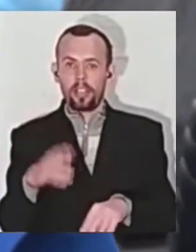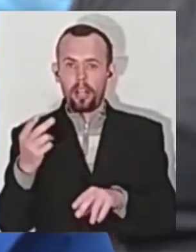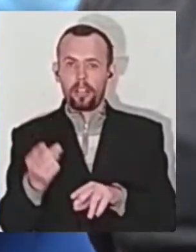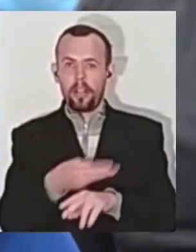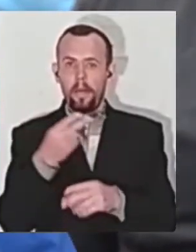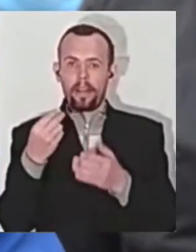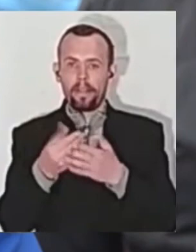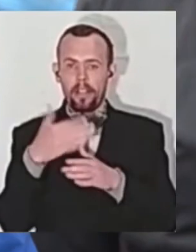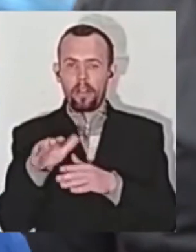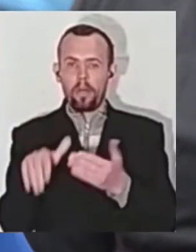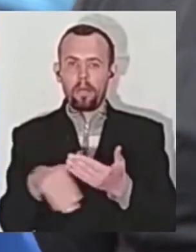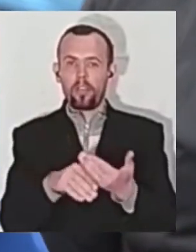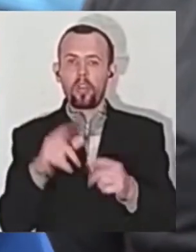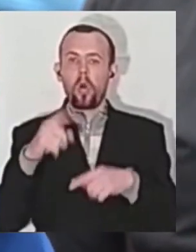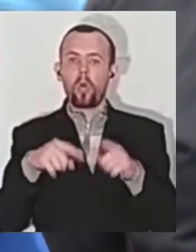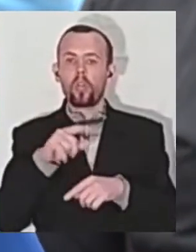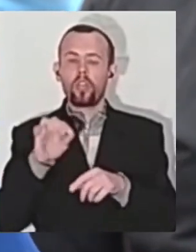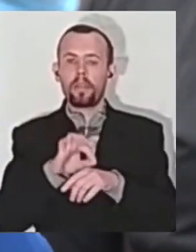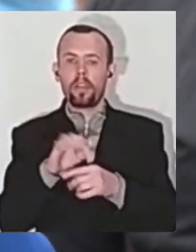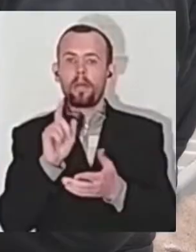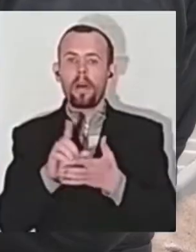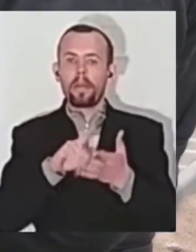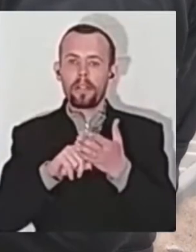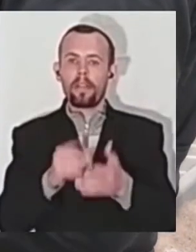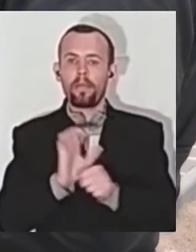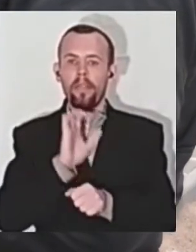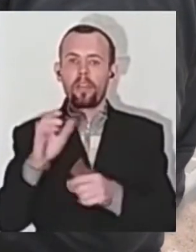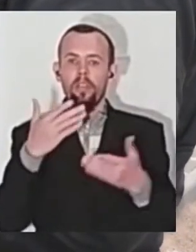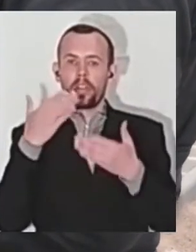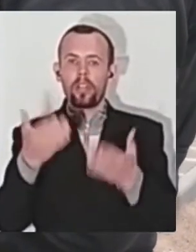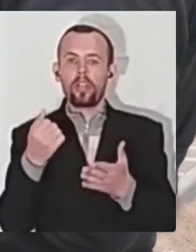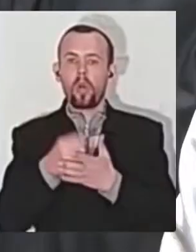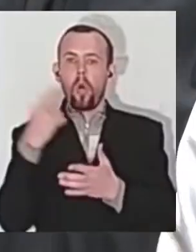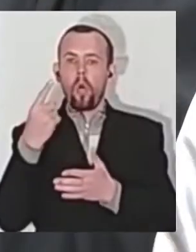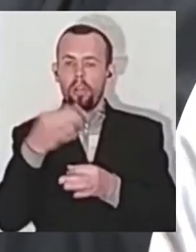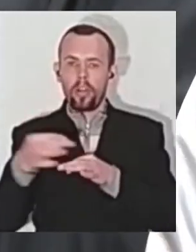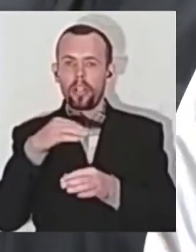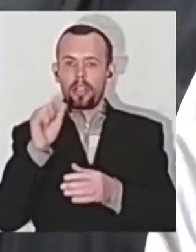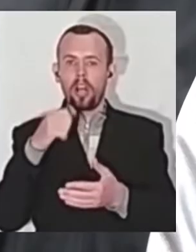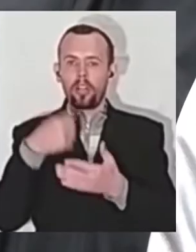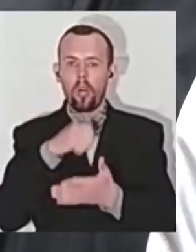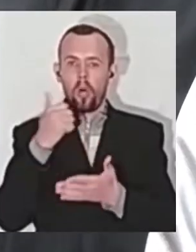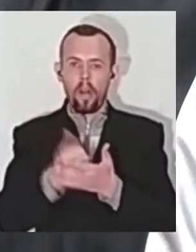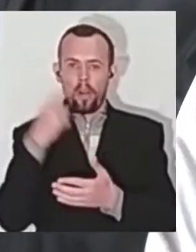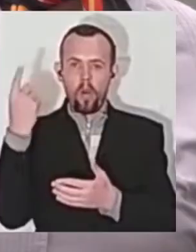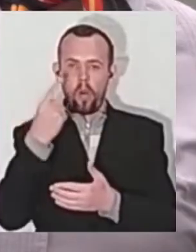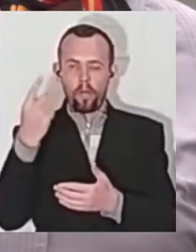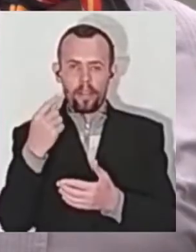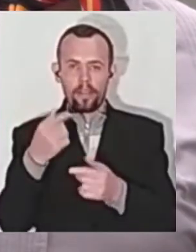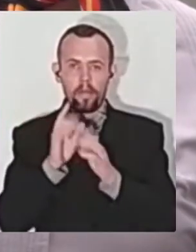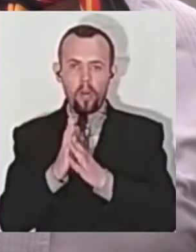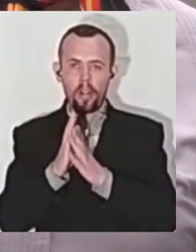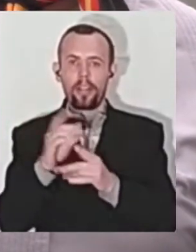Родичі пацієнтів мають наміри відправити звернення до облради та до голови облдержадміністрації з проханням профінансувати